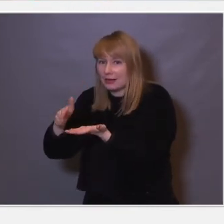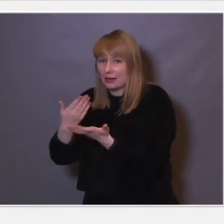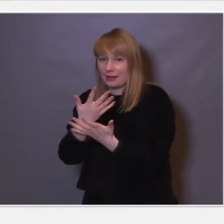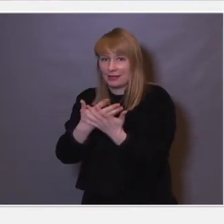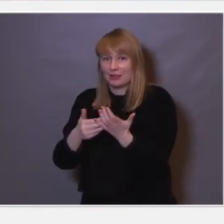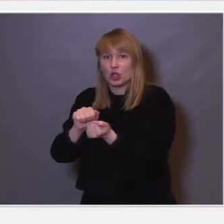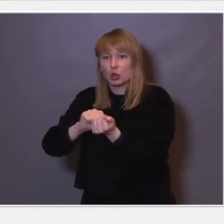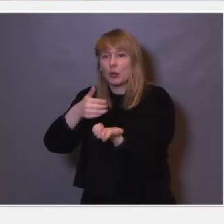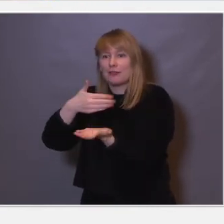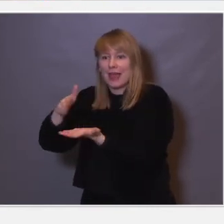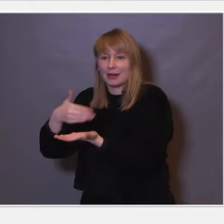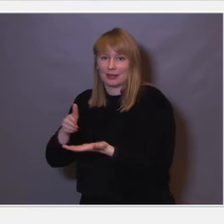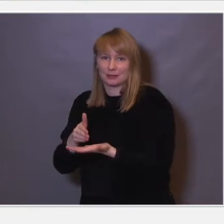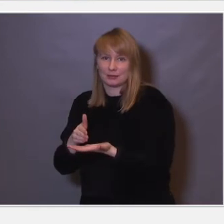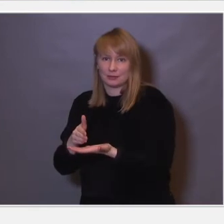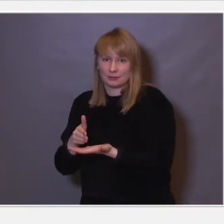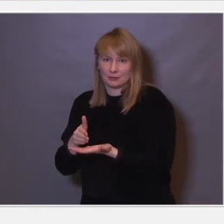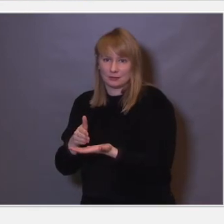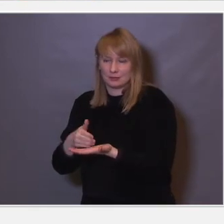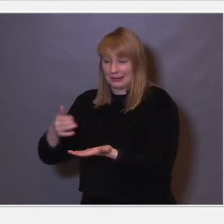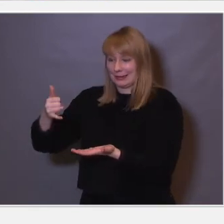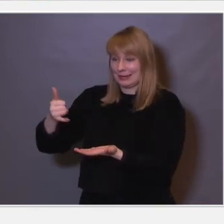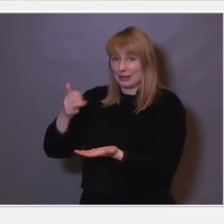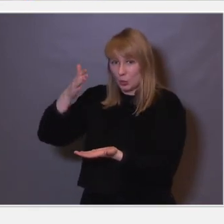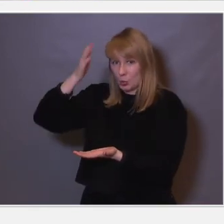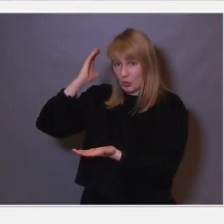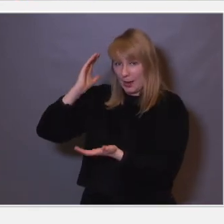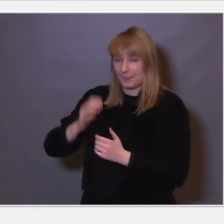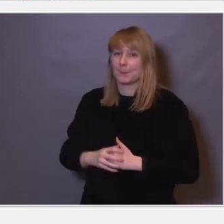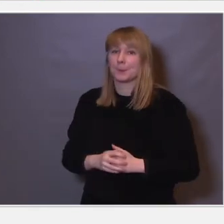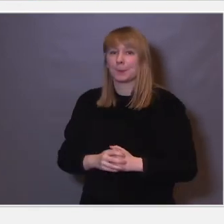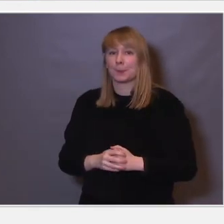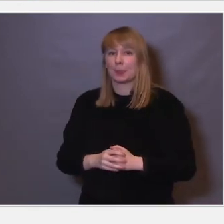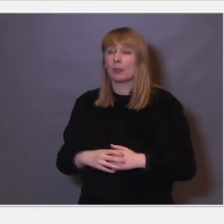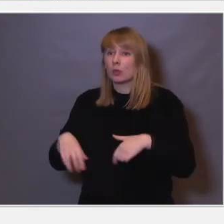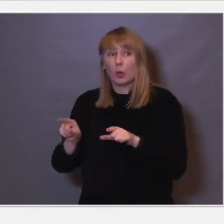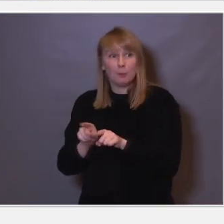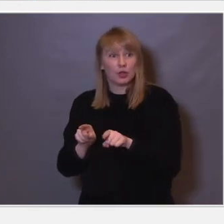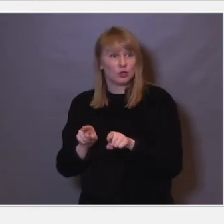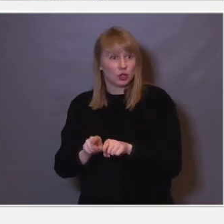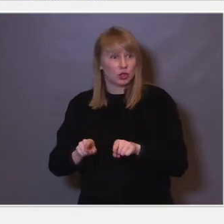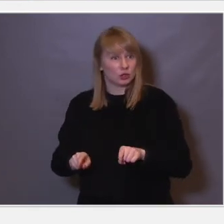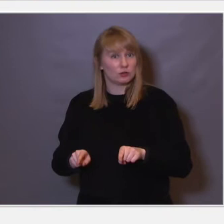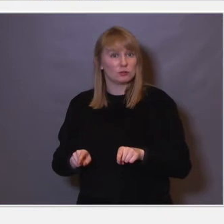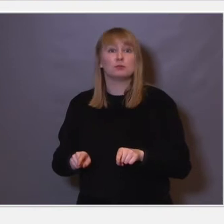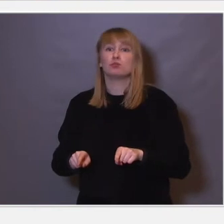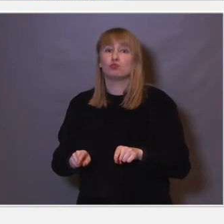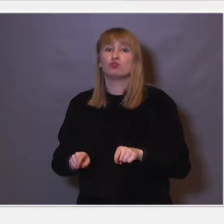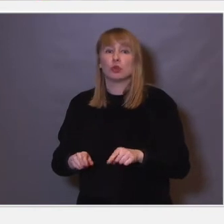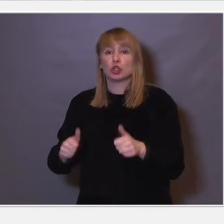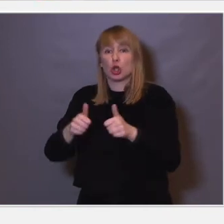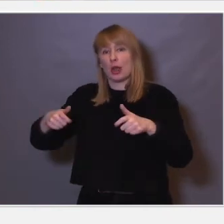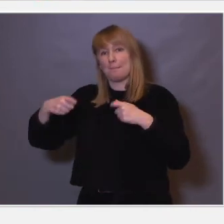nettene som ligger i hodet vårt. Og det gjør at vi får en mye større